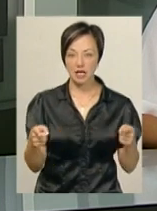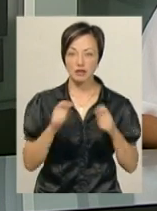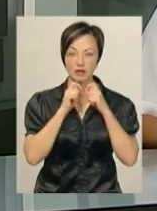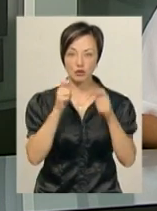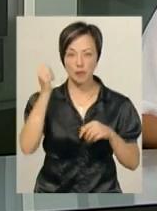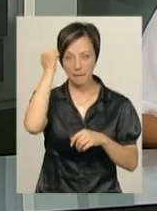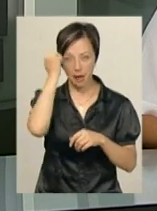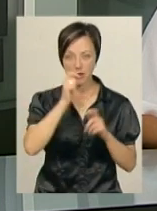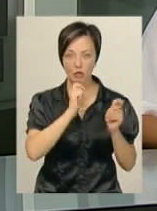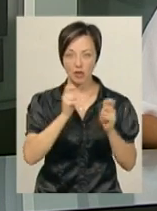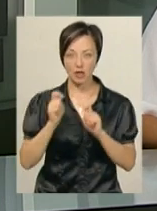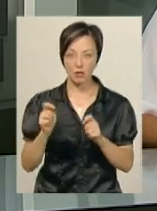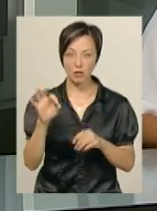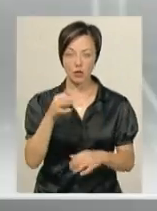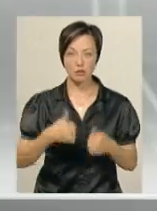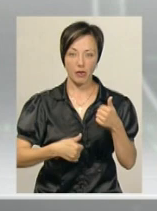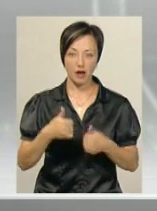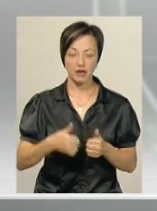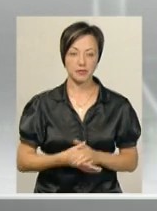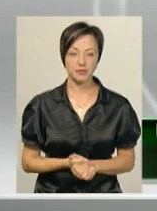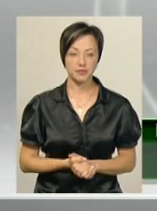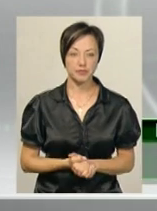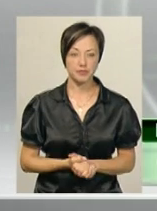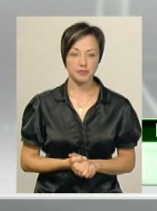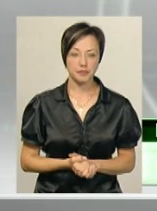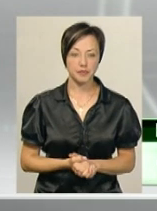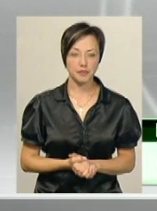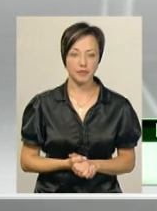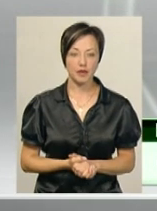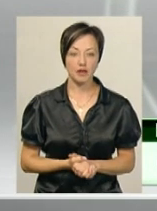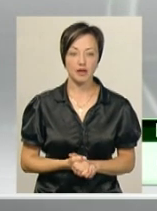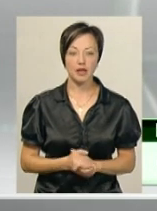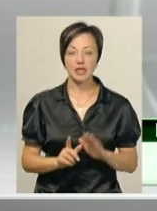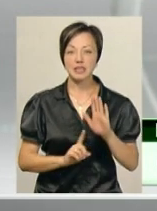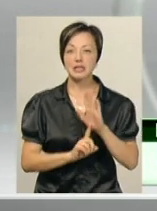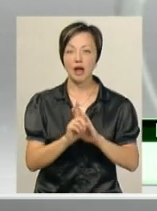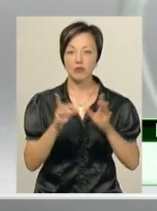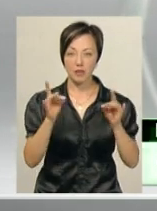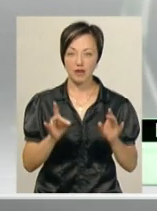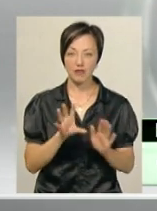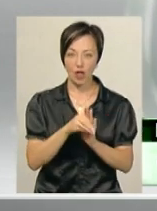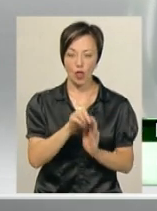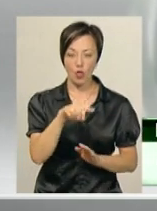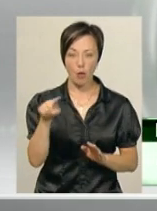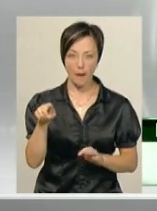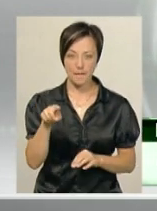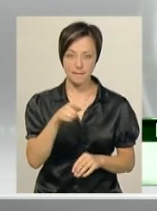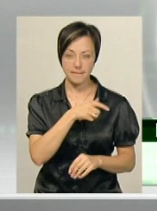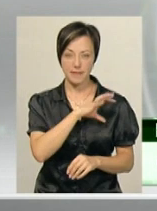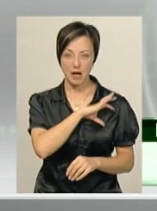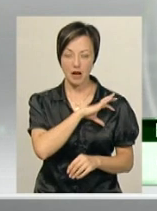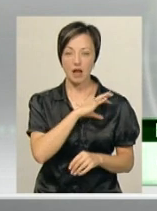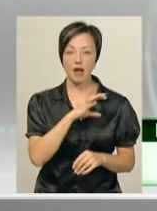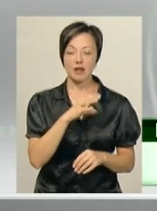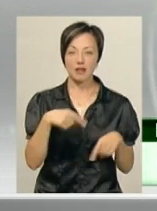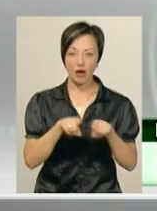вручать пам'ятні подарунки про змагання. В стартовий пакет буде вміщено стартовий номер, також